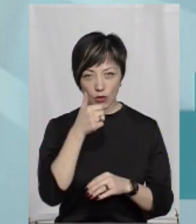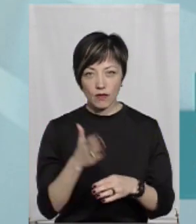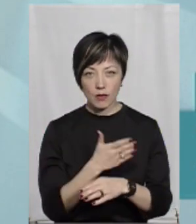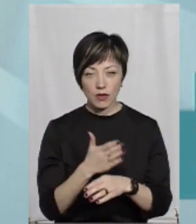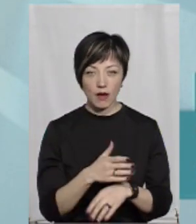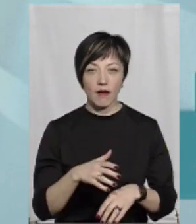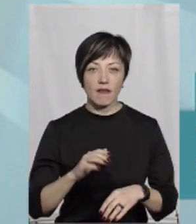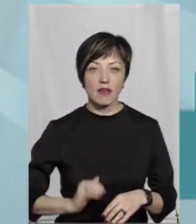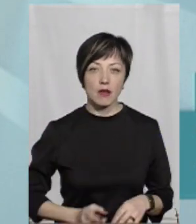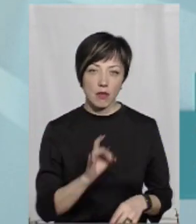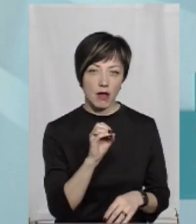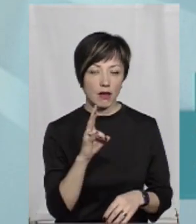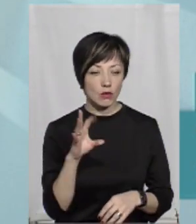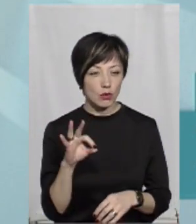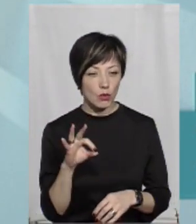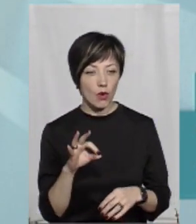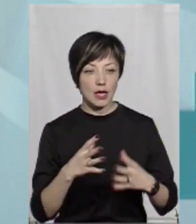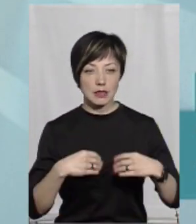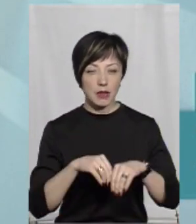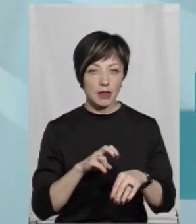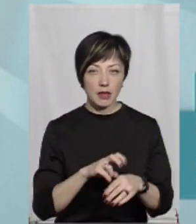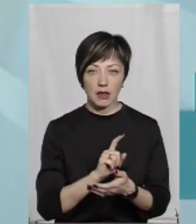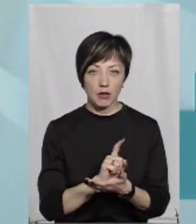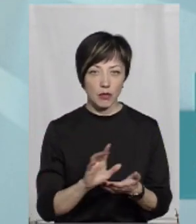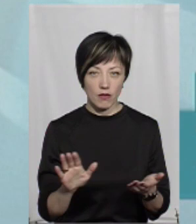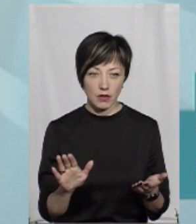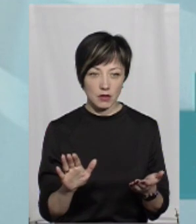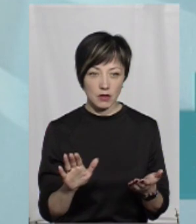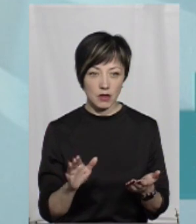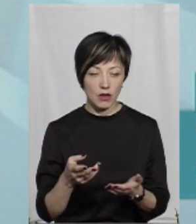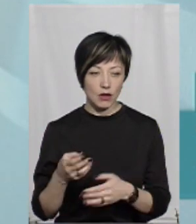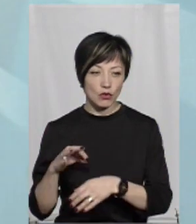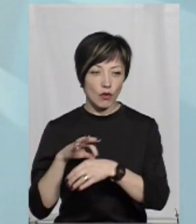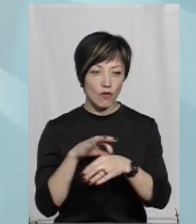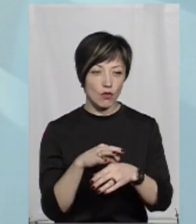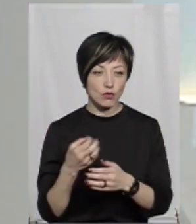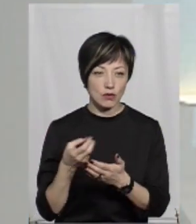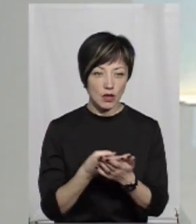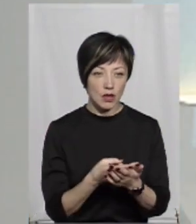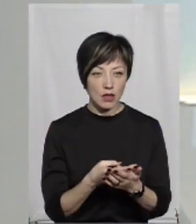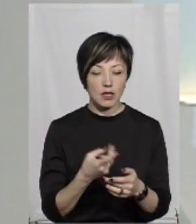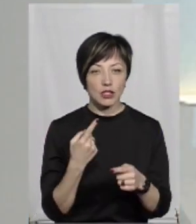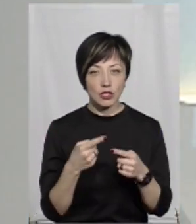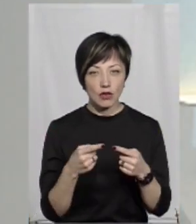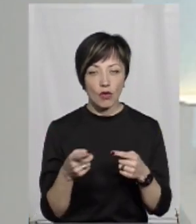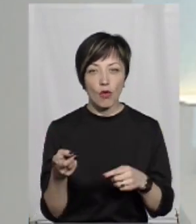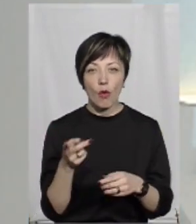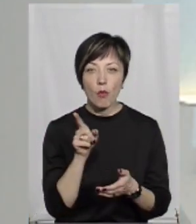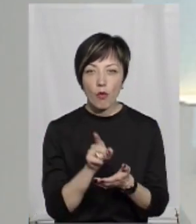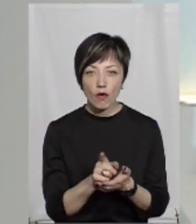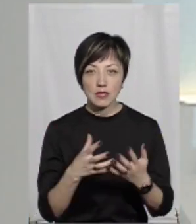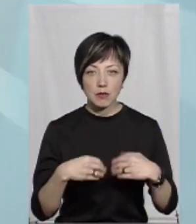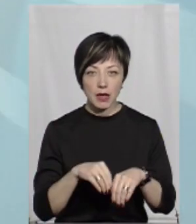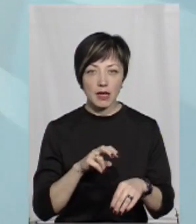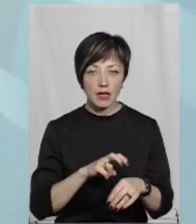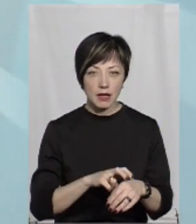«Рено», сімейний лікар не повинен довозити хворих. В обов'язки